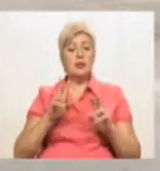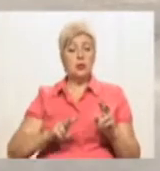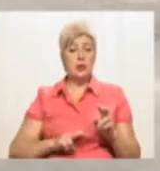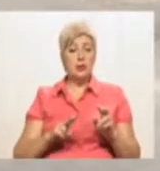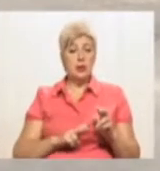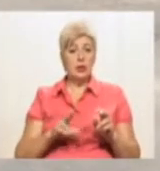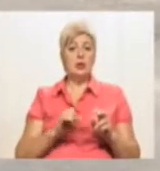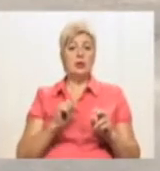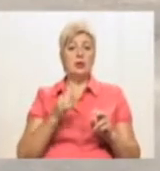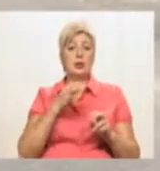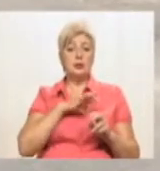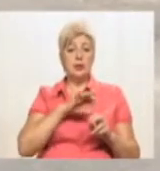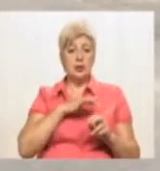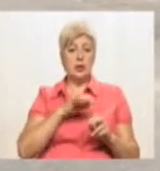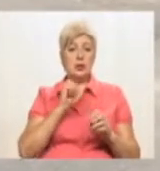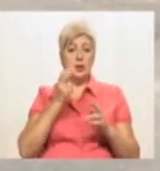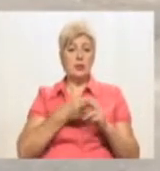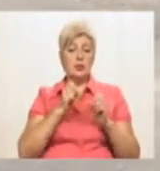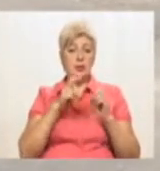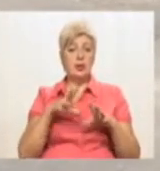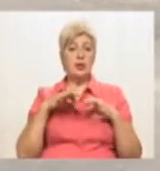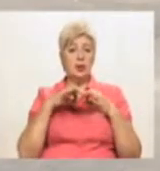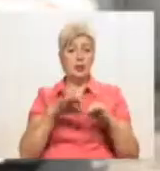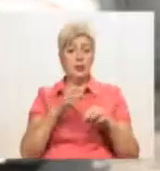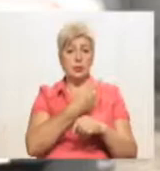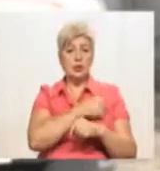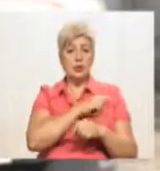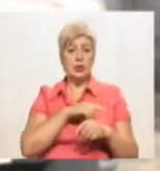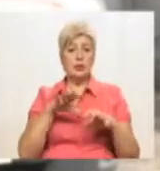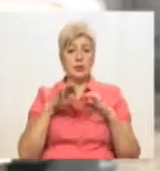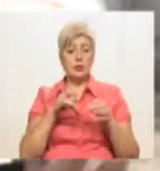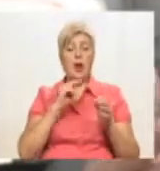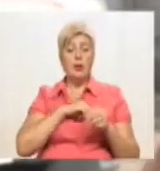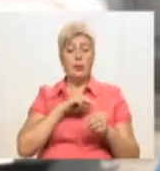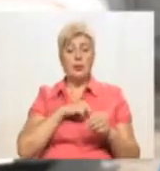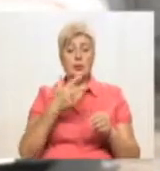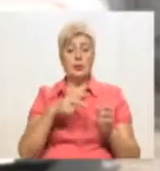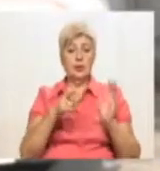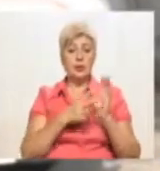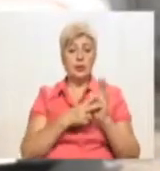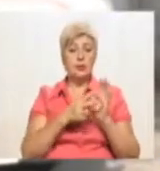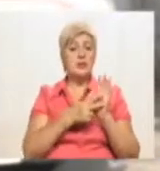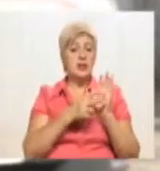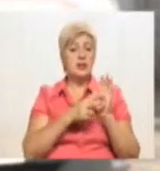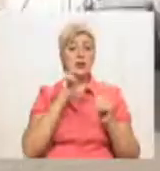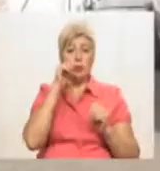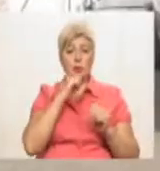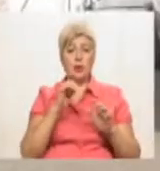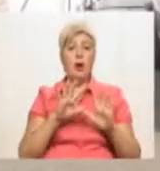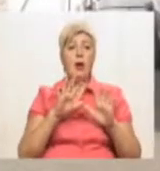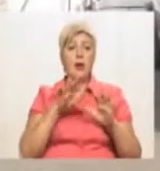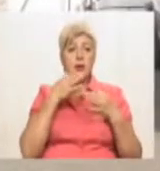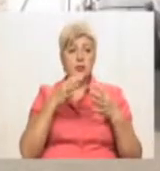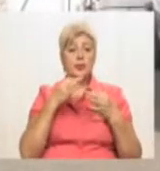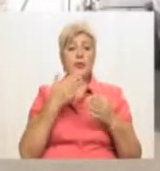експлуатації та безпеки руху на автопідприємстві санітарного транспорту працює 38 років. Розповів про один із останніх випадків, коли